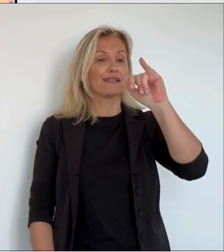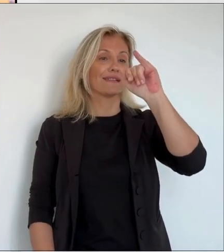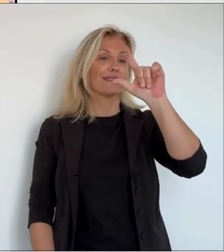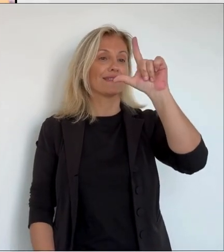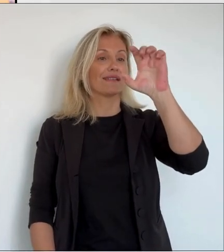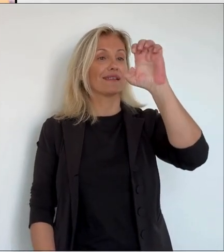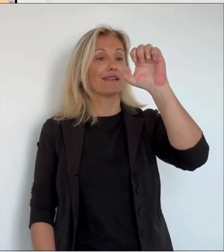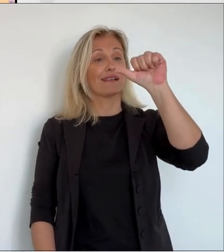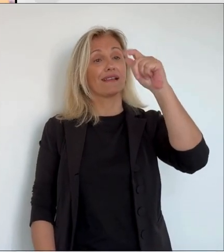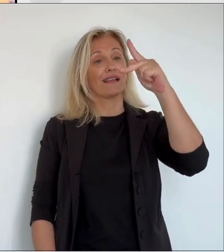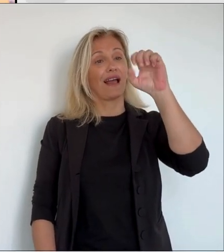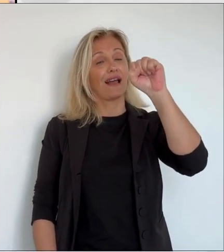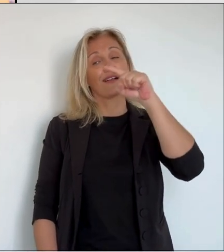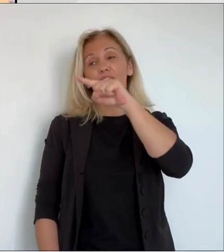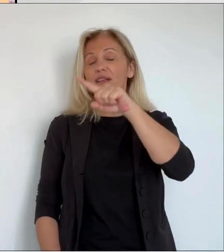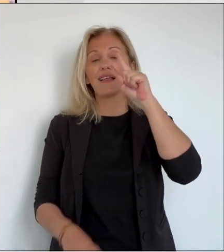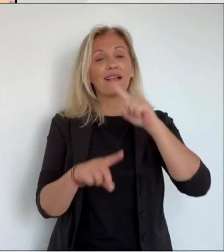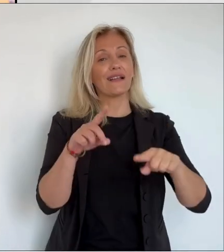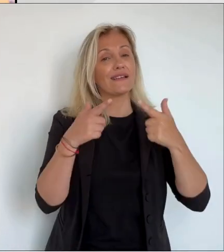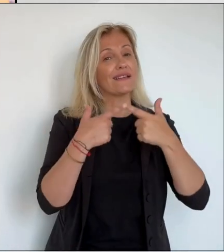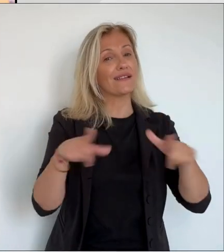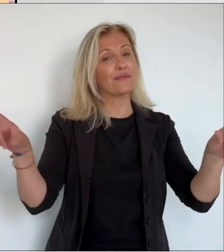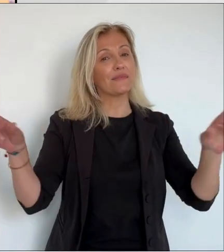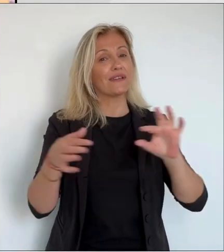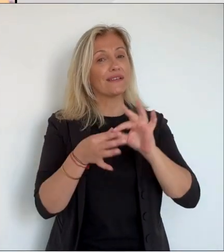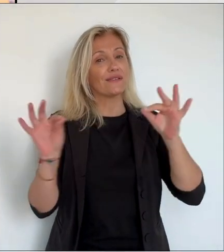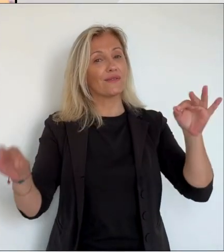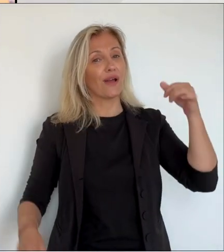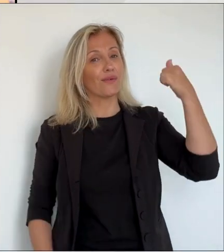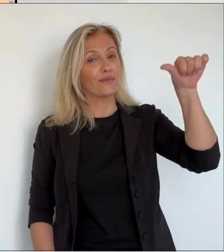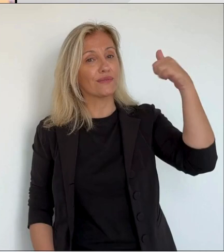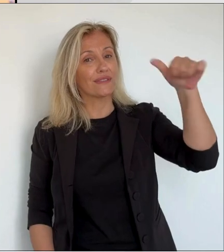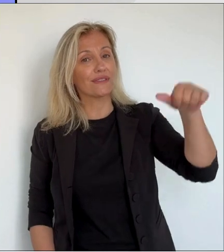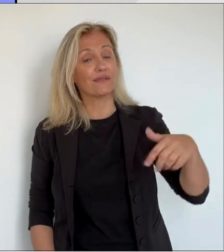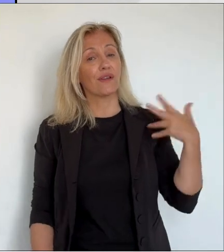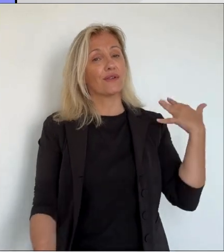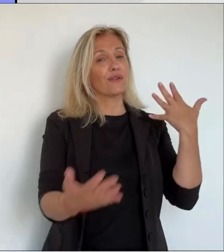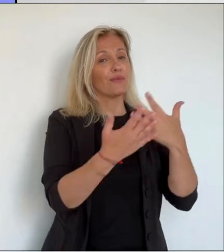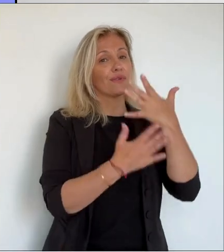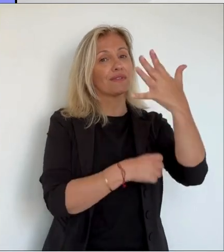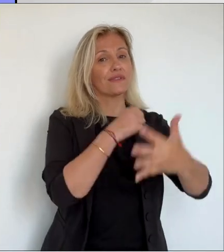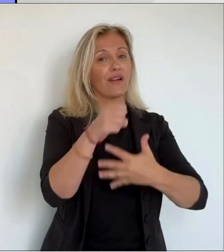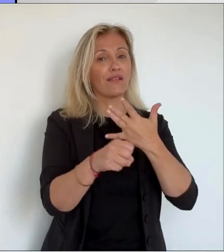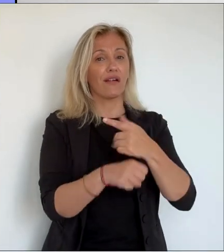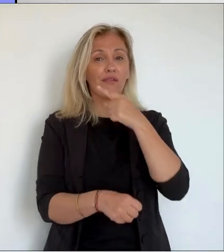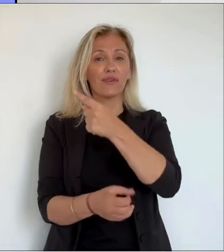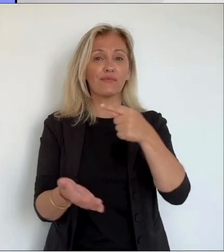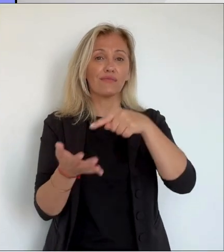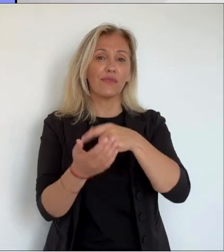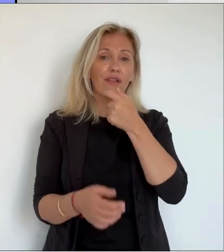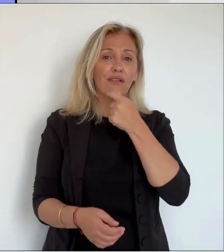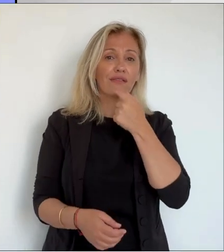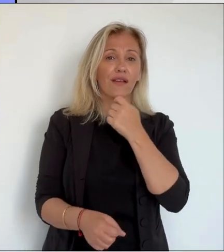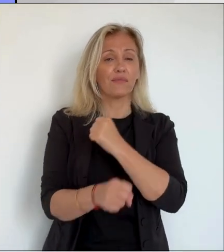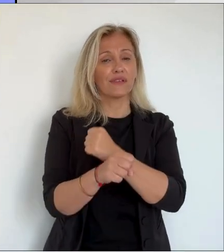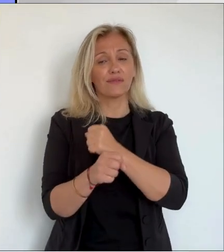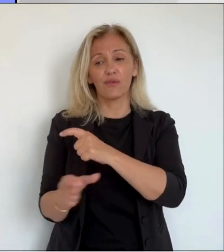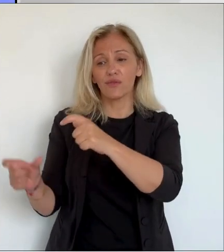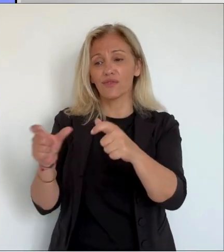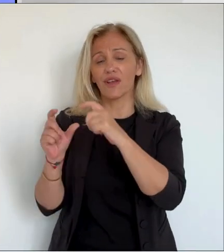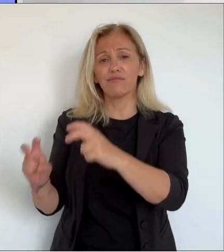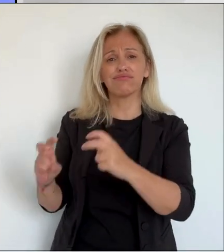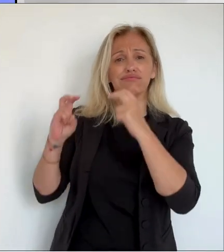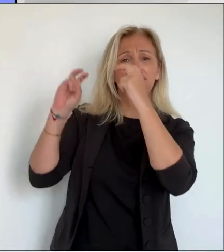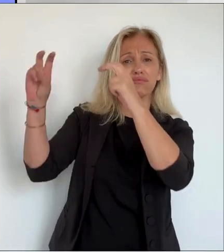britannique de haute sécurité. La justice américaine le considère comme un espion. Après qu'il ait publié en 2010 des milliers de documents